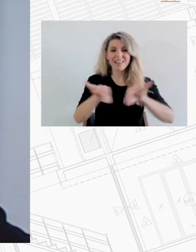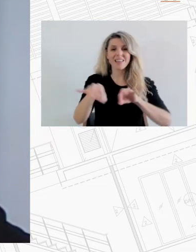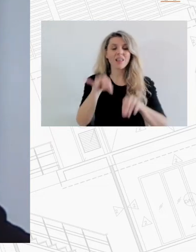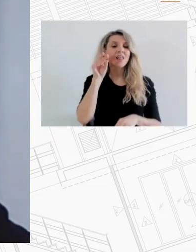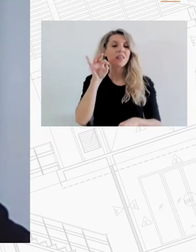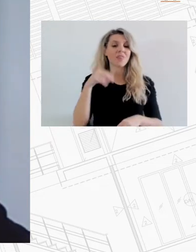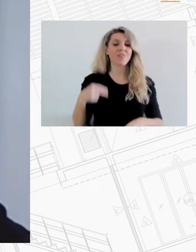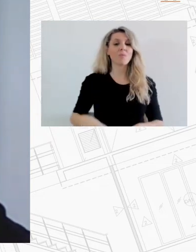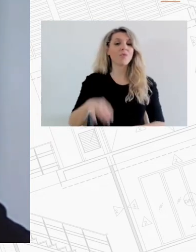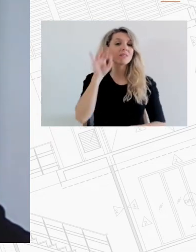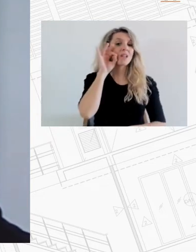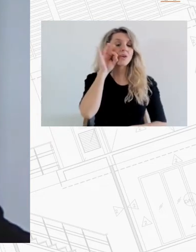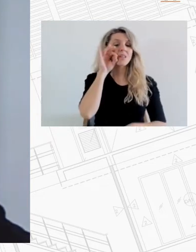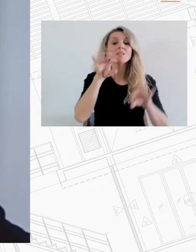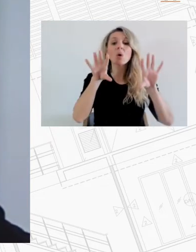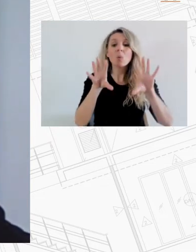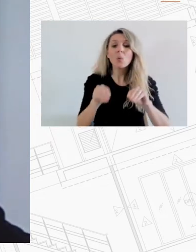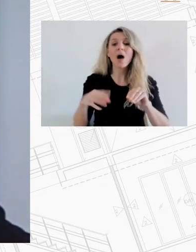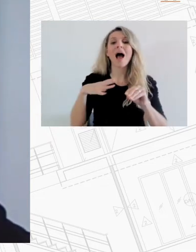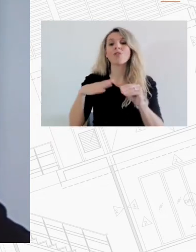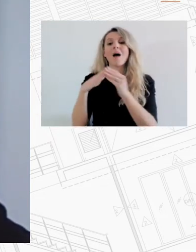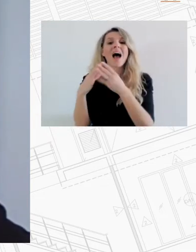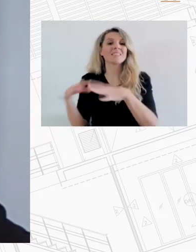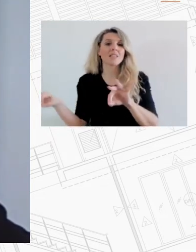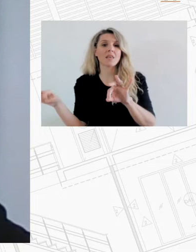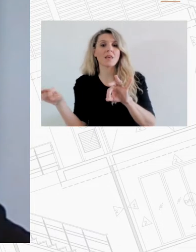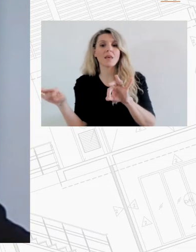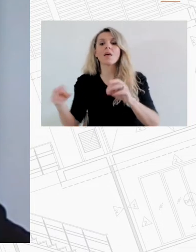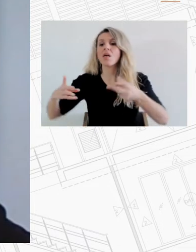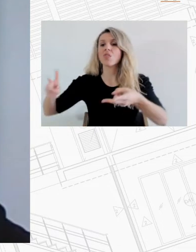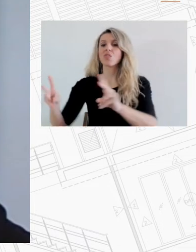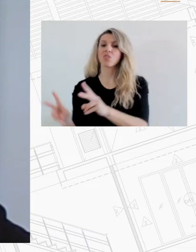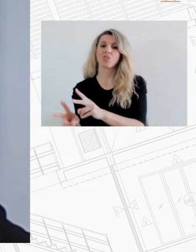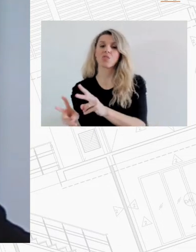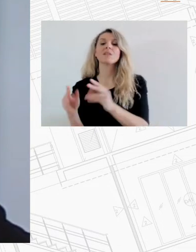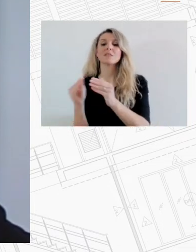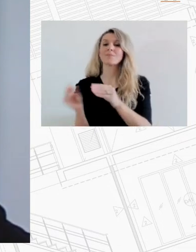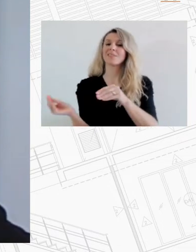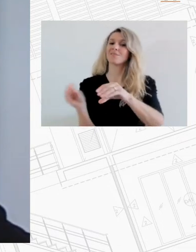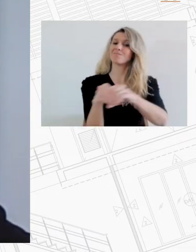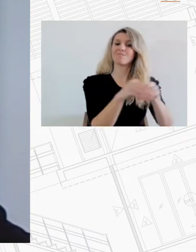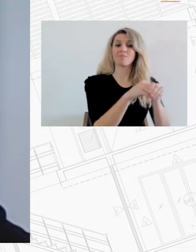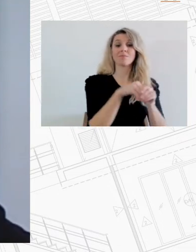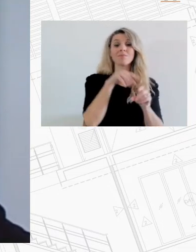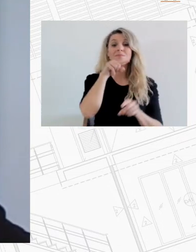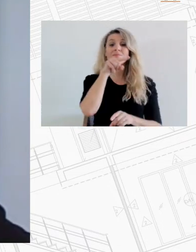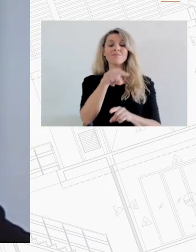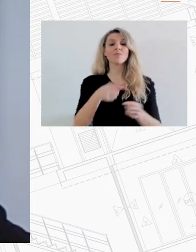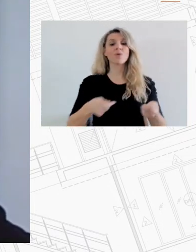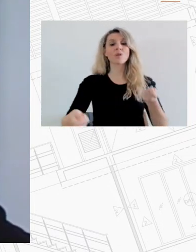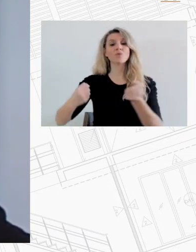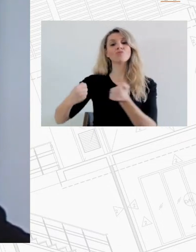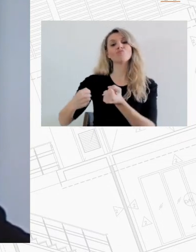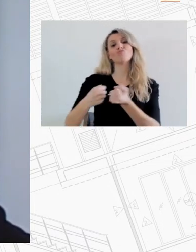κατοικία και την καταπολέμηση της αστηγίας. Ο σχεδιασμός αυτός υποστηρίζεται από το Ευρωπαϊκό Πρόγραμμα